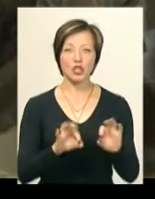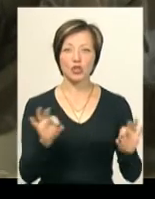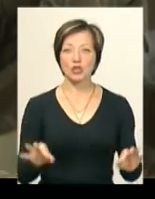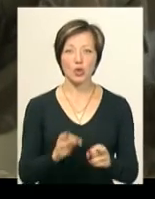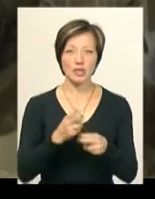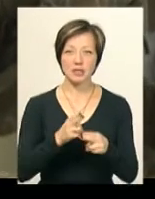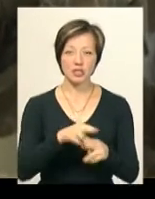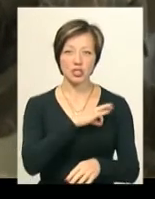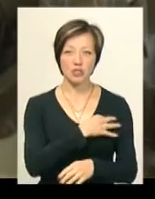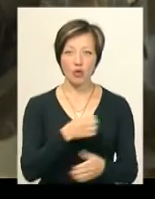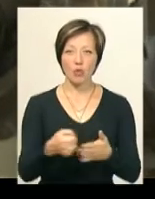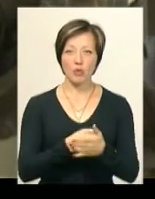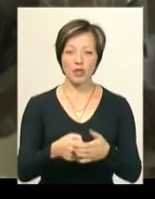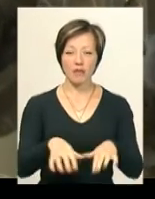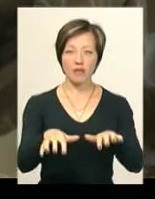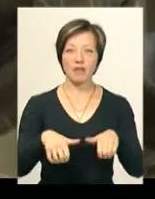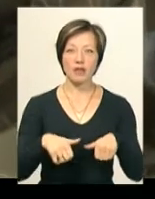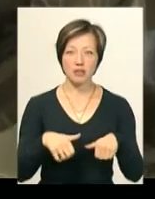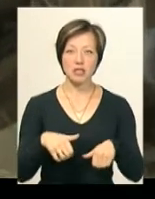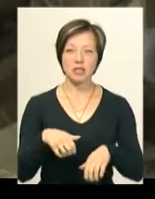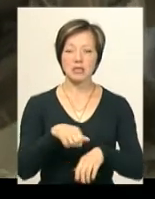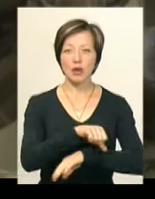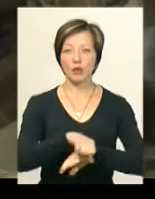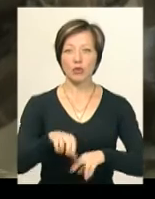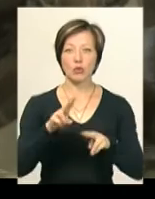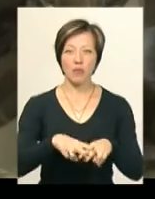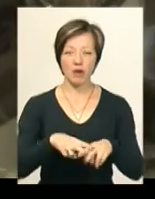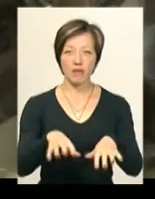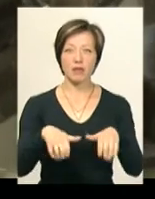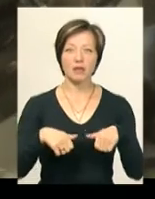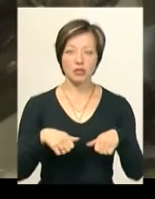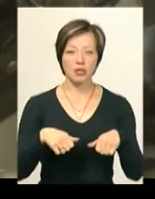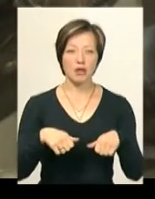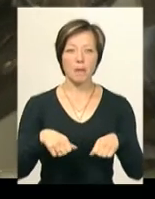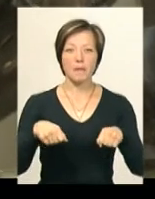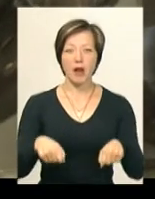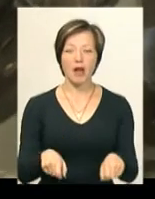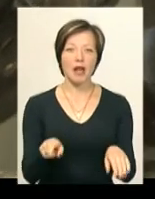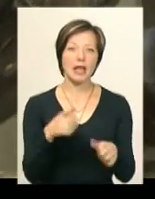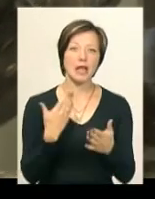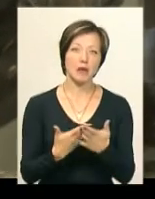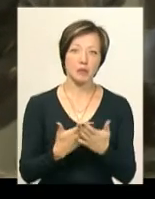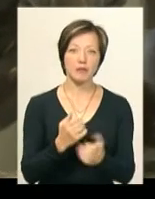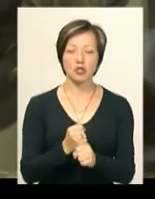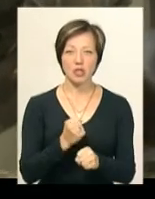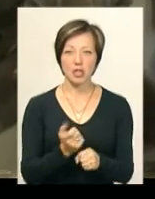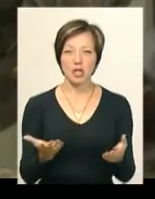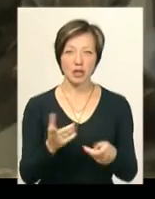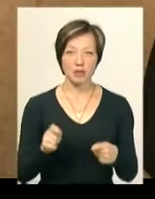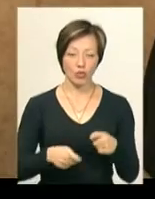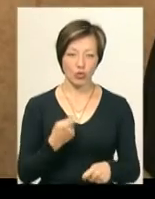заважає слідству хлопотати про вилучення забрудованого власності, вилучення прав, аби я нібито міг би вчинити якісь